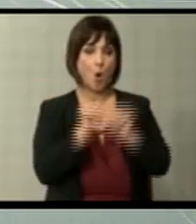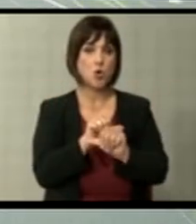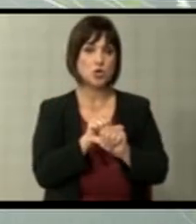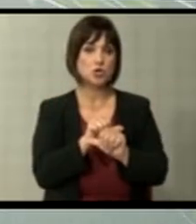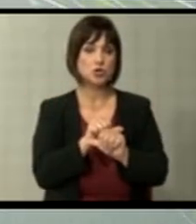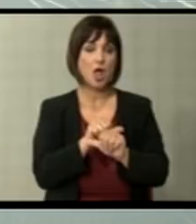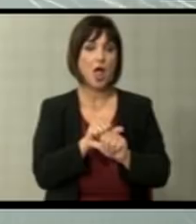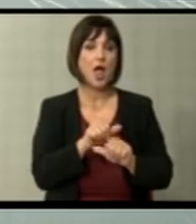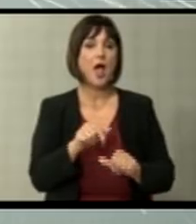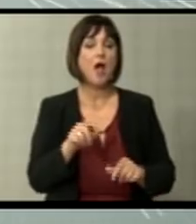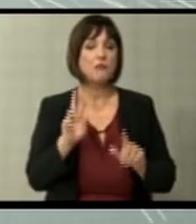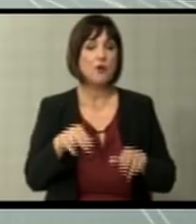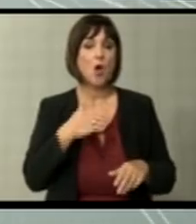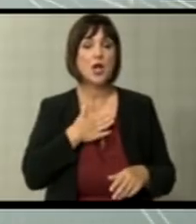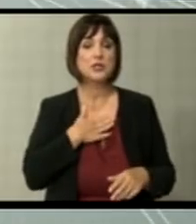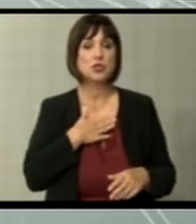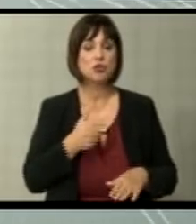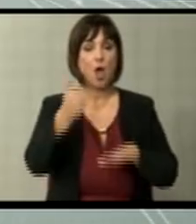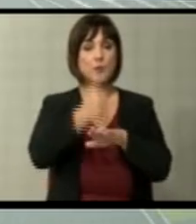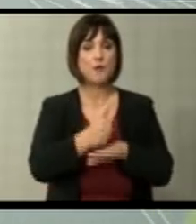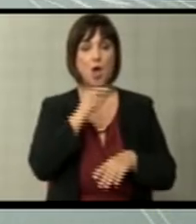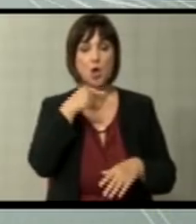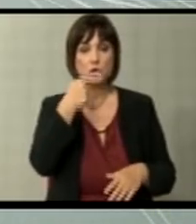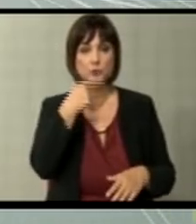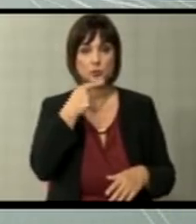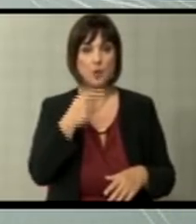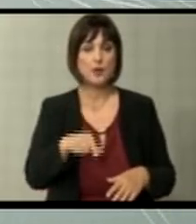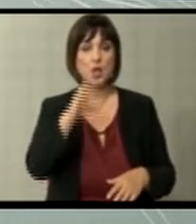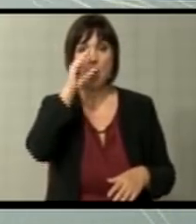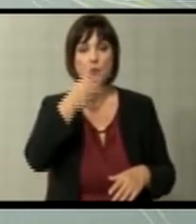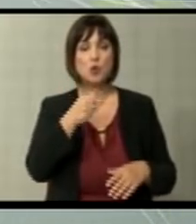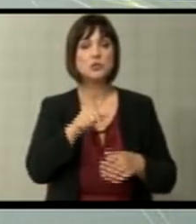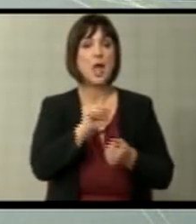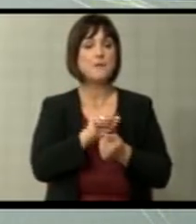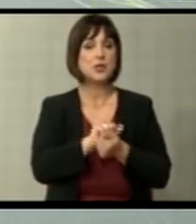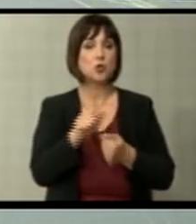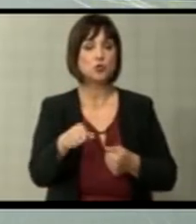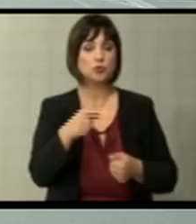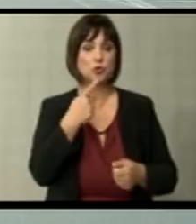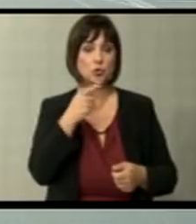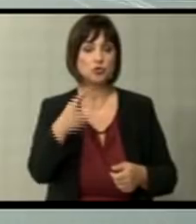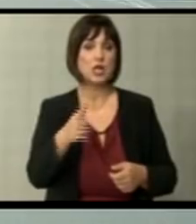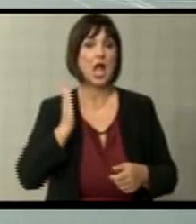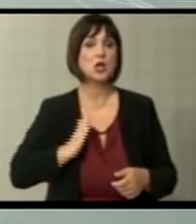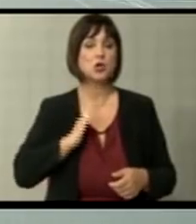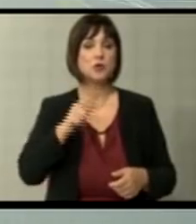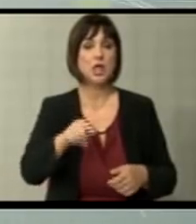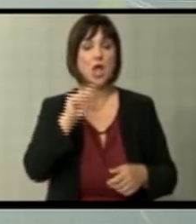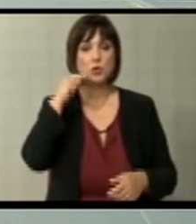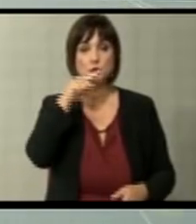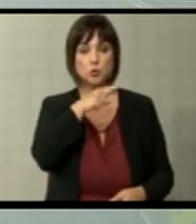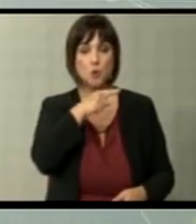Вариантата кога нашиот премьер говори пред бугарските медиуми дека тој уште како градоначал на